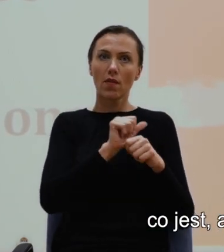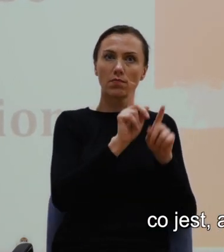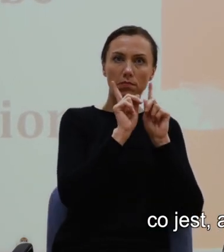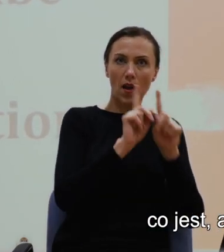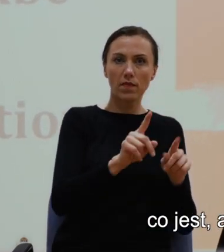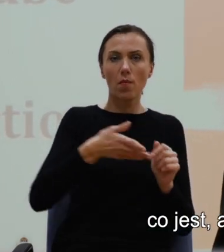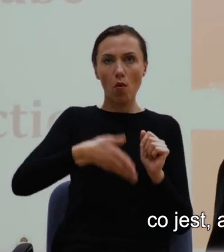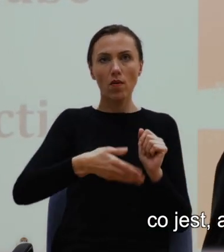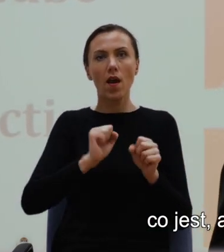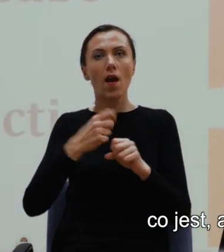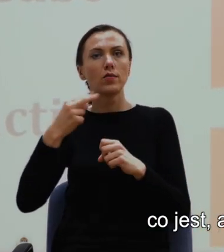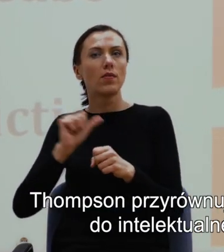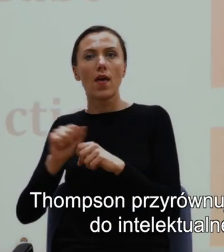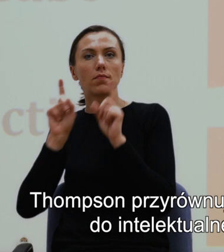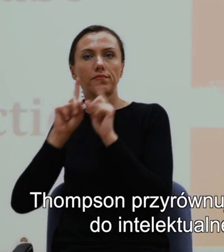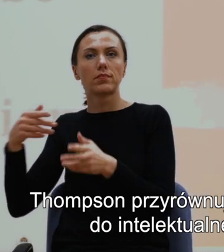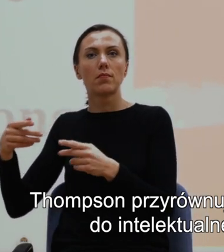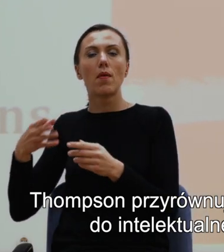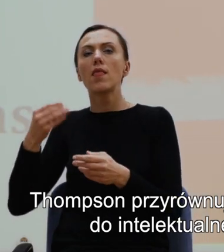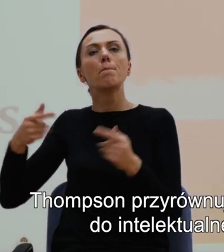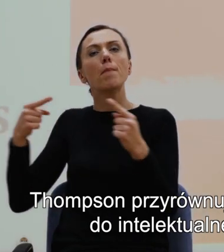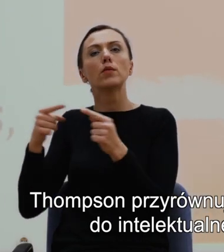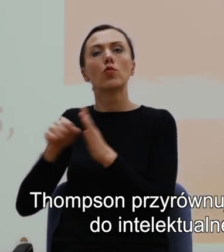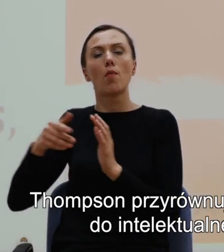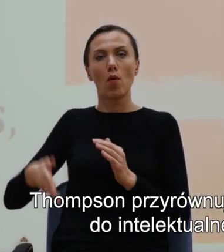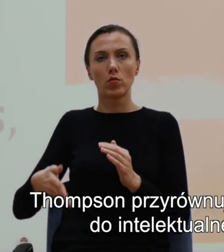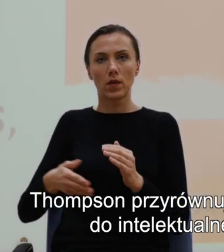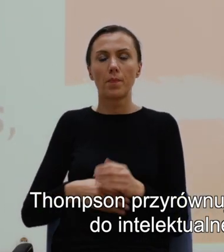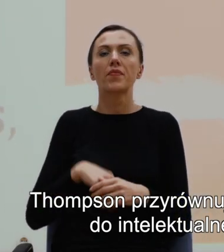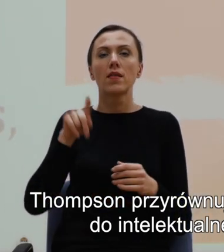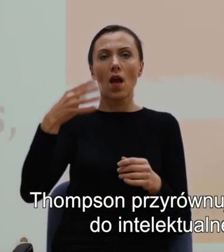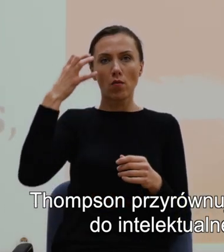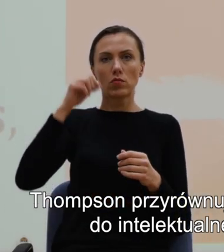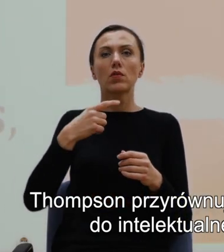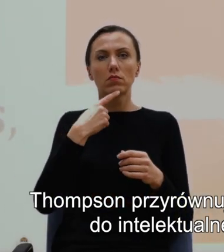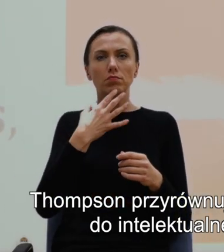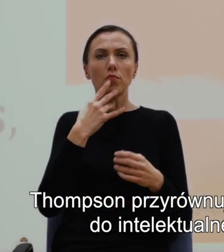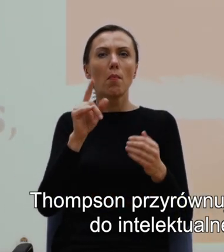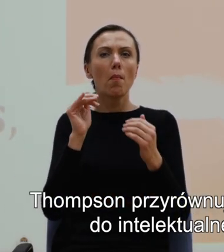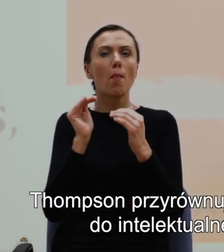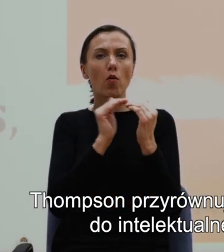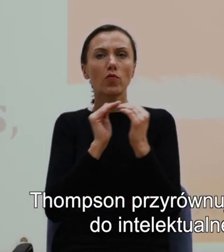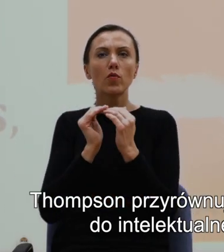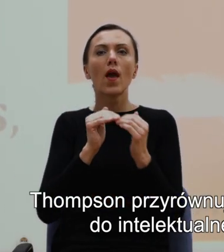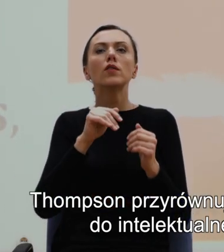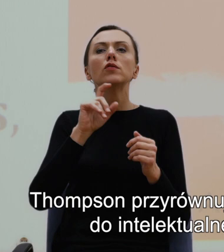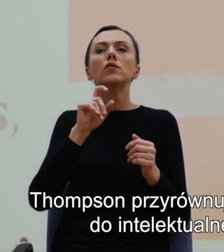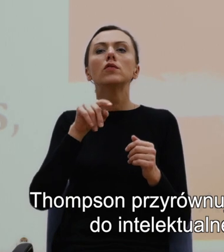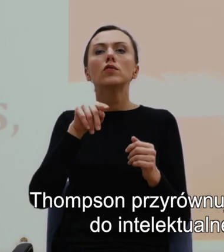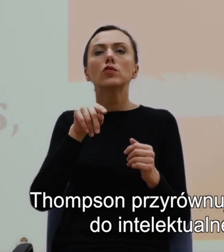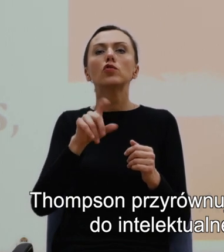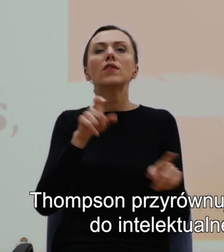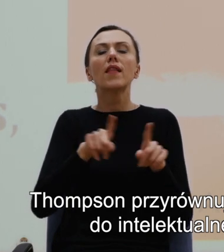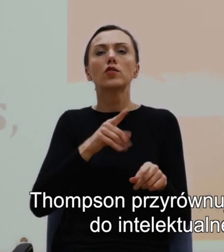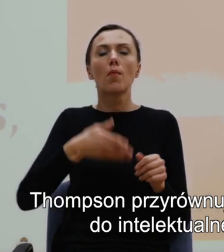autentycznie południowe. Thompson przyrównuje rozważania nad tym, co oznacza południowość do